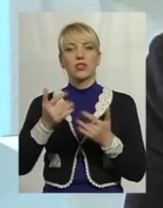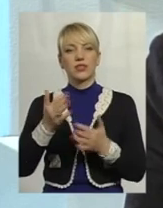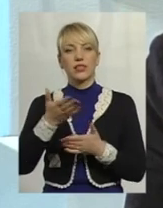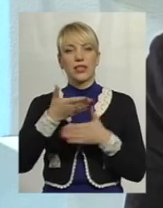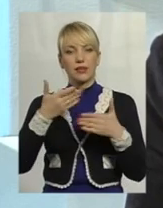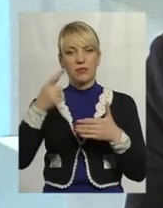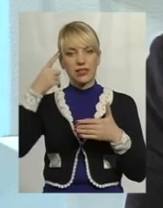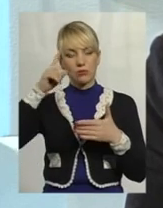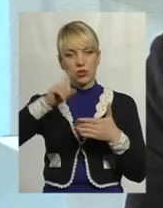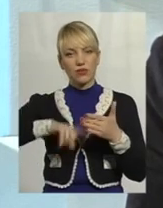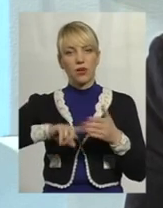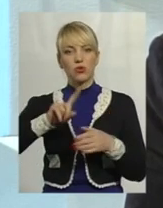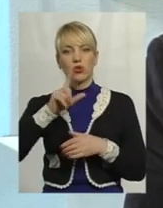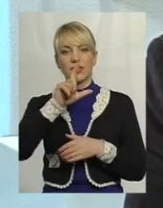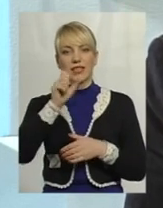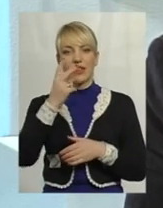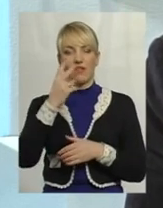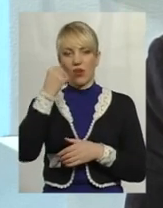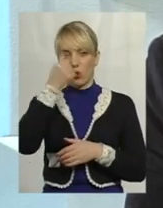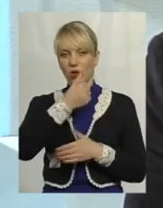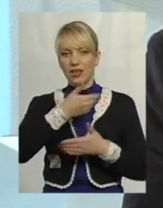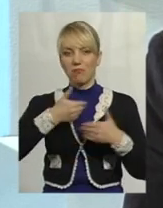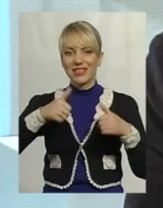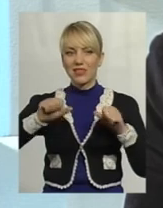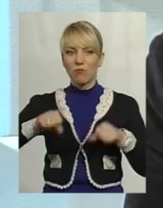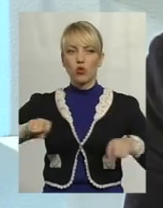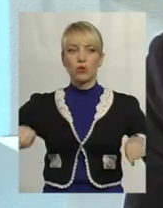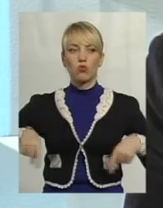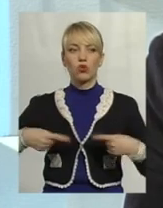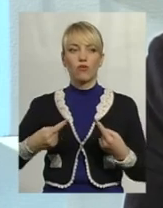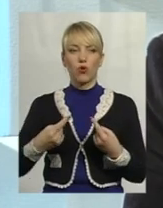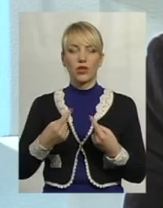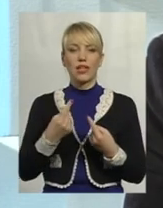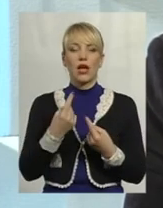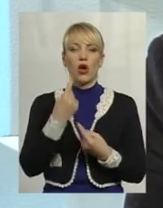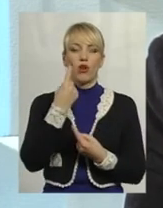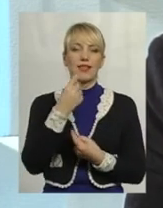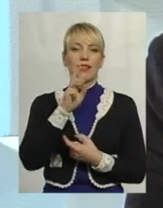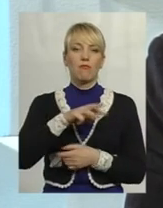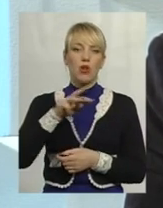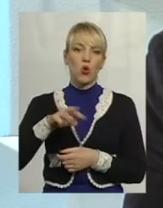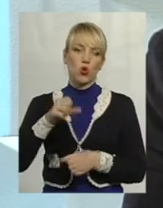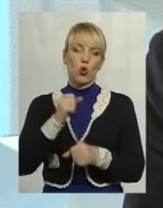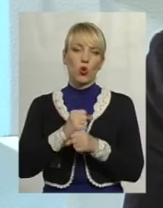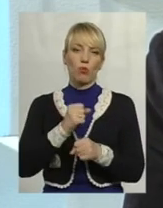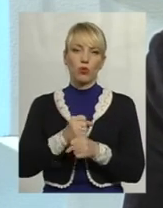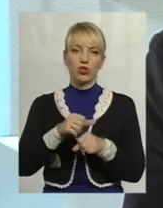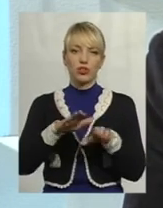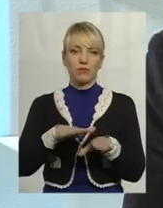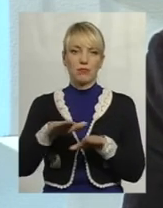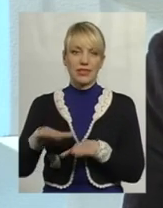насправді, сподіваємося, що за два роки ми зможемо створити близько 1 мільйону нових робочих місць, тобто,